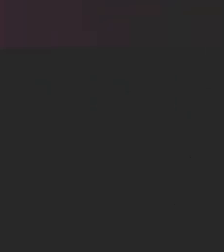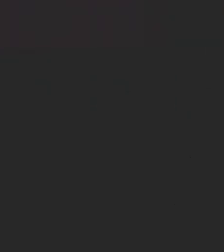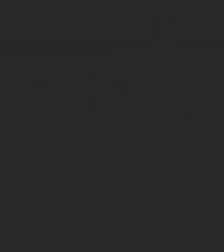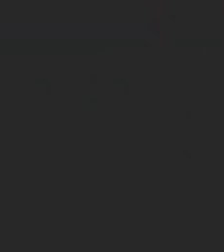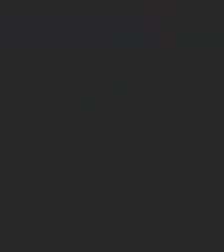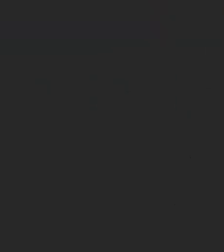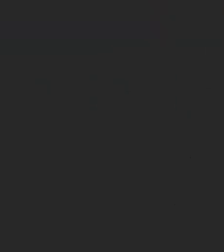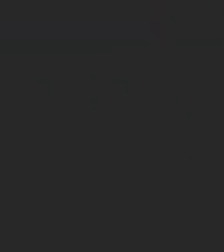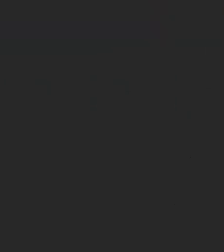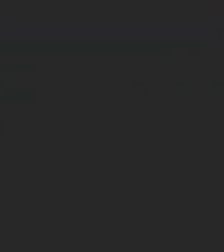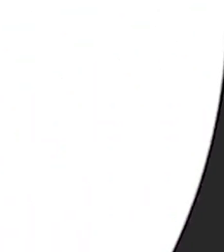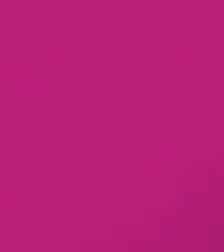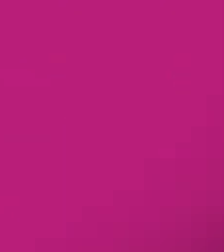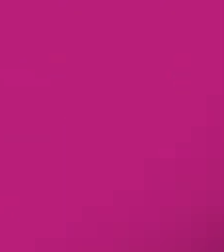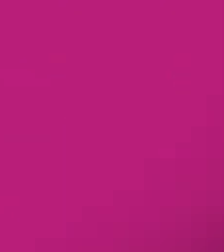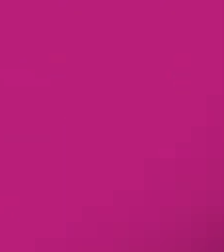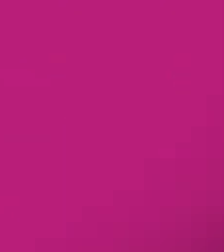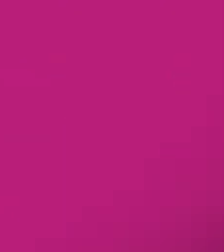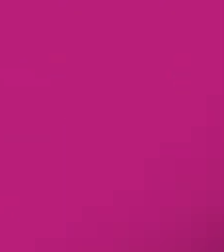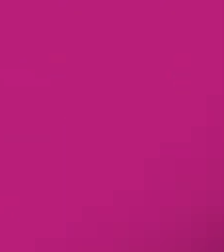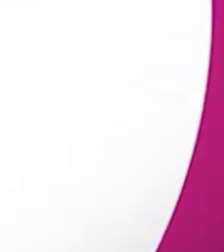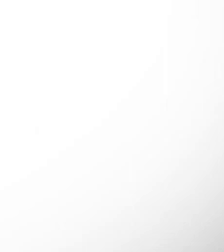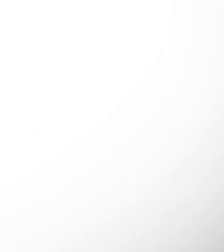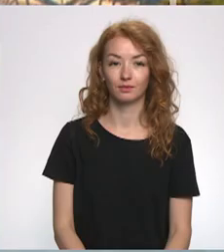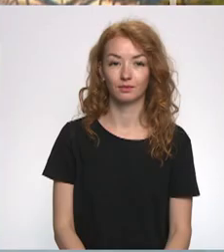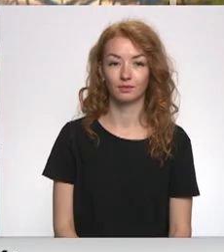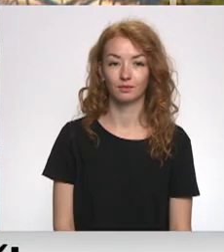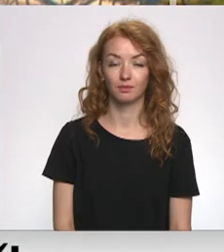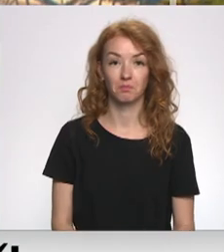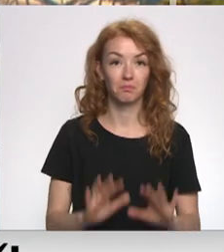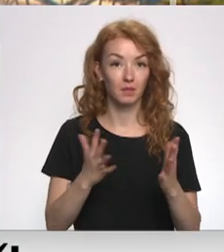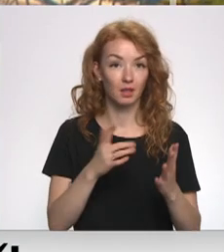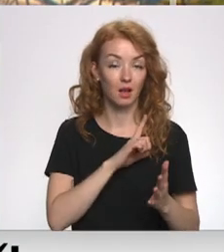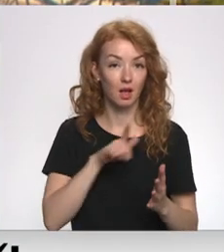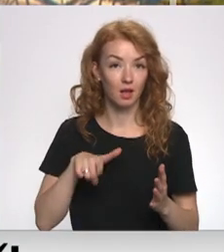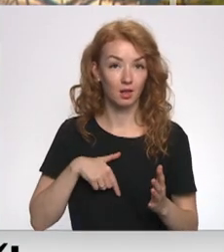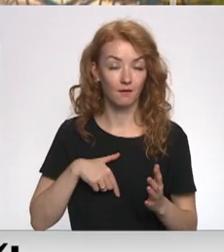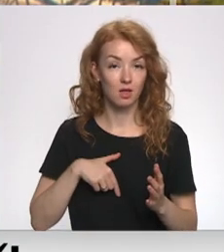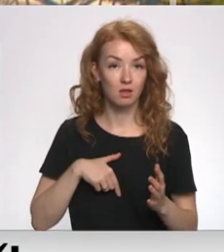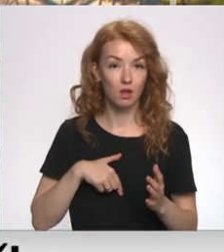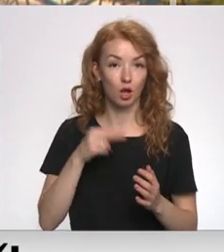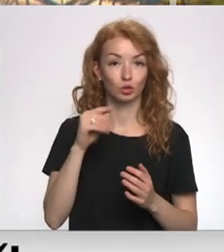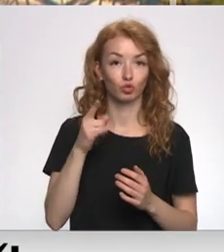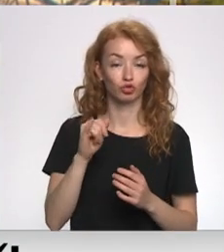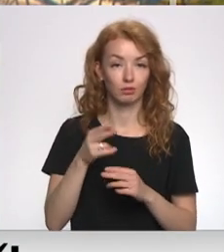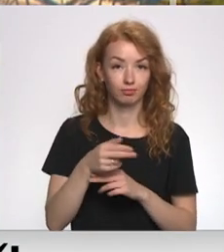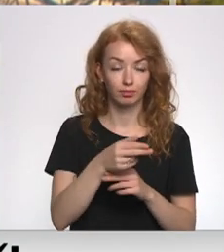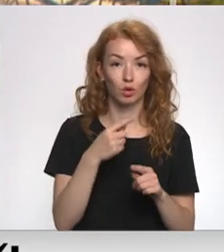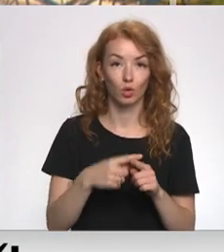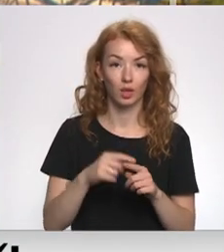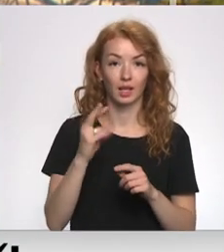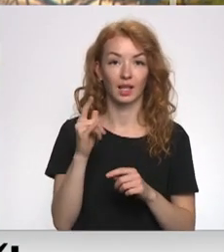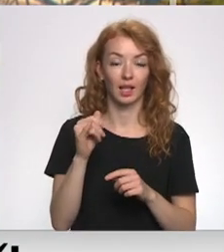Re, visi ēters ir te! Bet Latvijā zušu un ķīšu bojāju